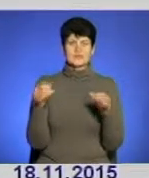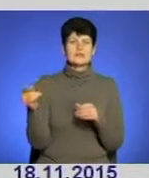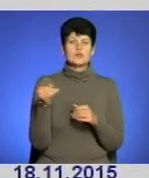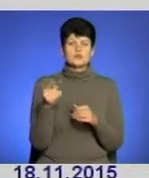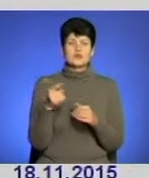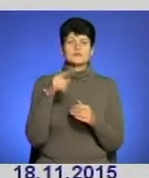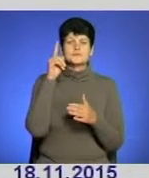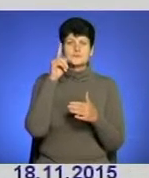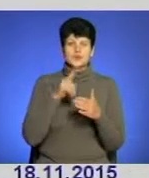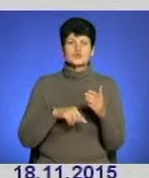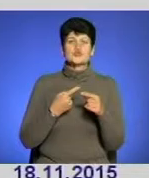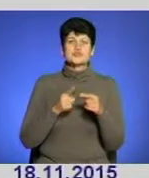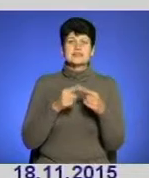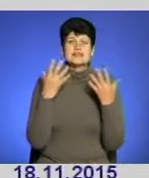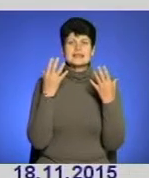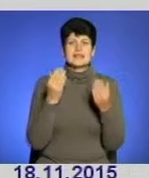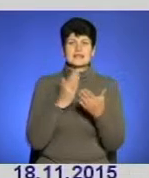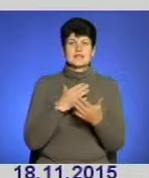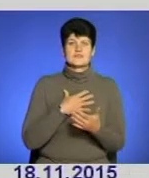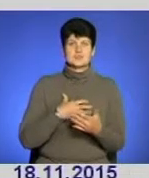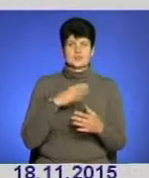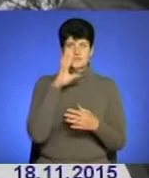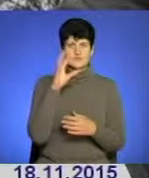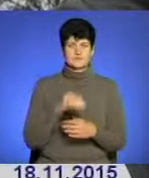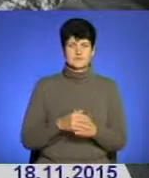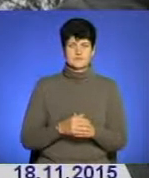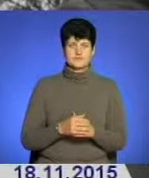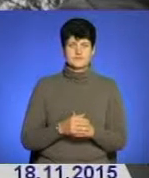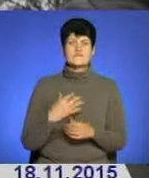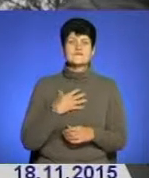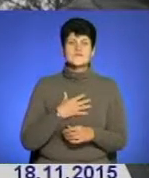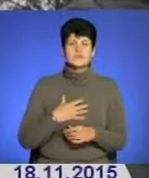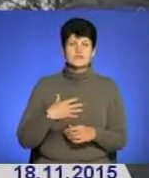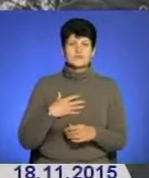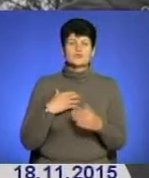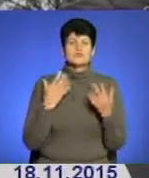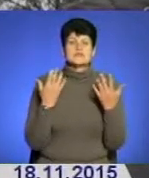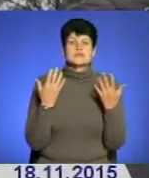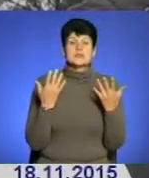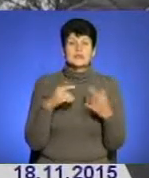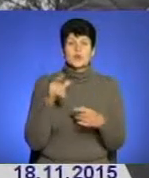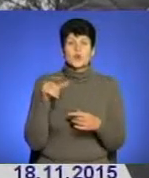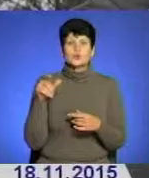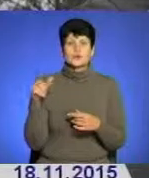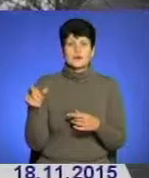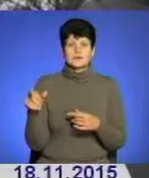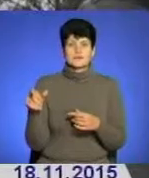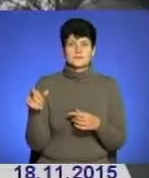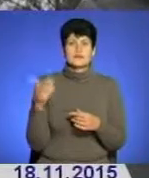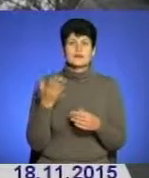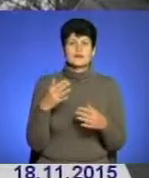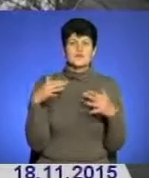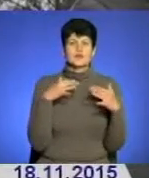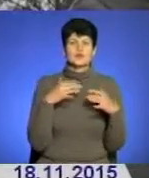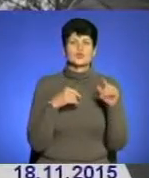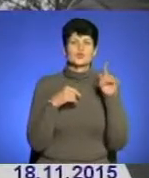переконані, що цей день важливий для усіх. Важливо, тому що стільки людей, які боюють